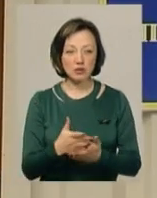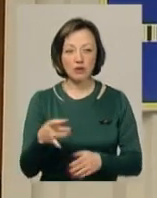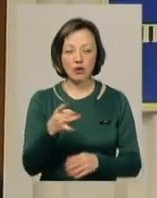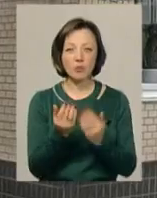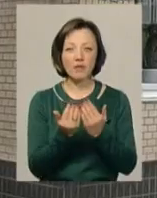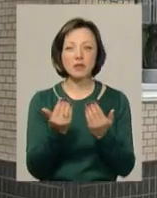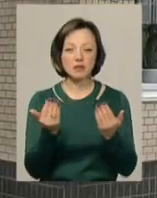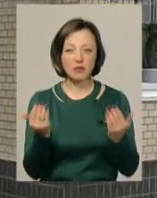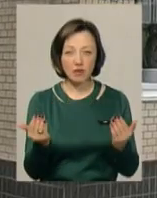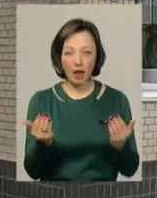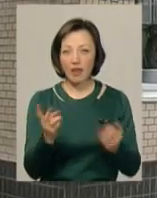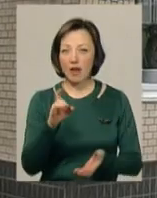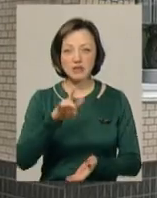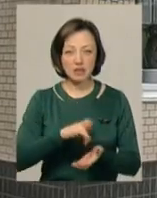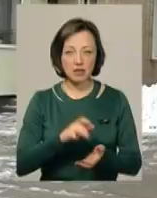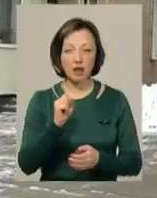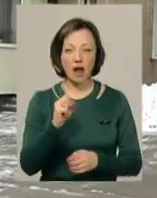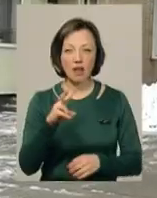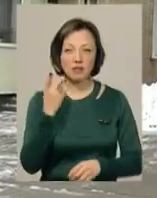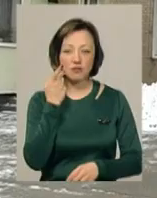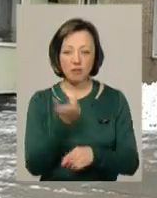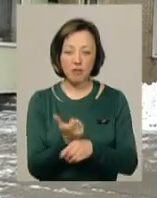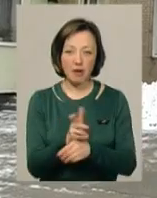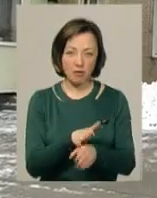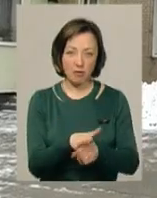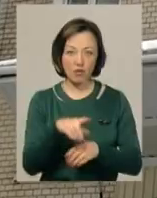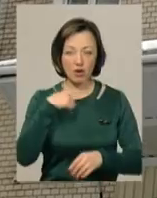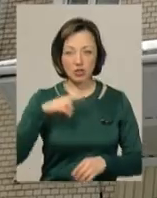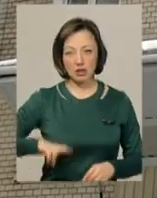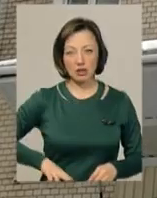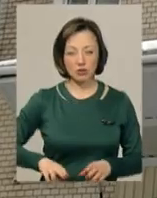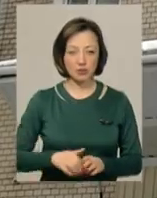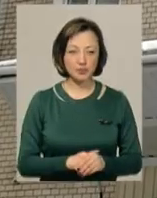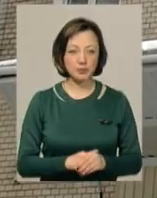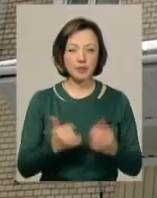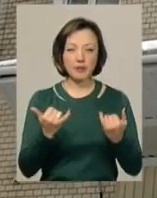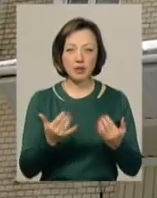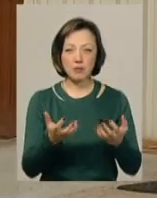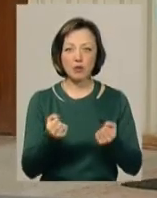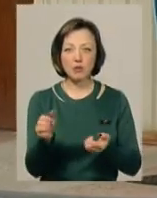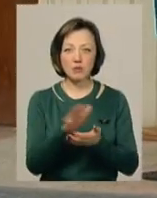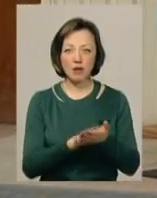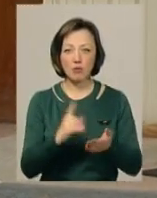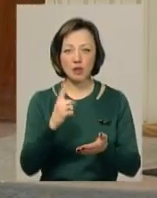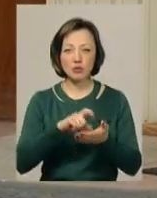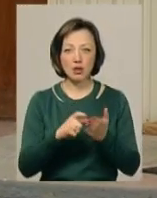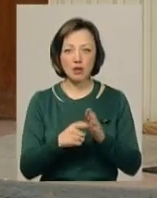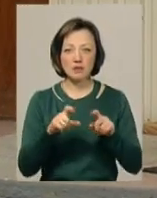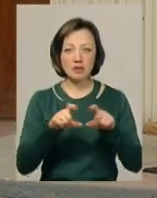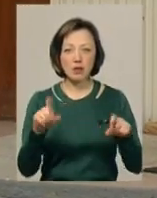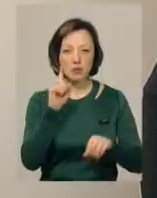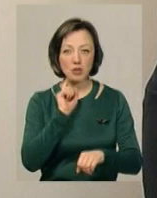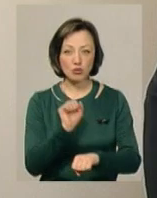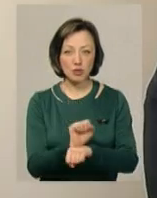мікрорайоні виставка. Хоч не у центрі, та завжди переповнена, каже його очільниця Іна Мудра. Нині прийом заяв до першого класу у закладі